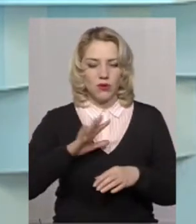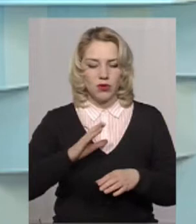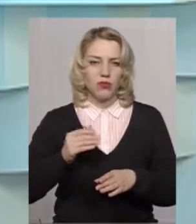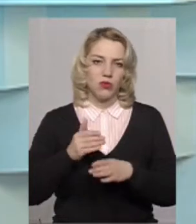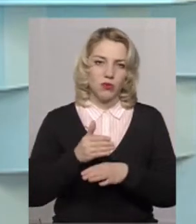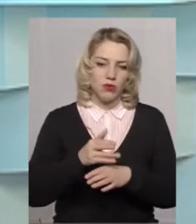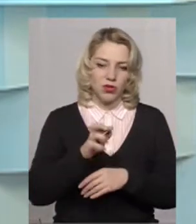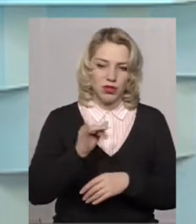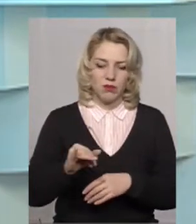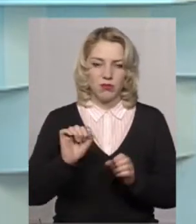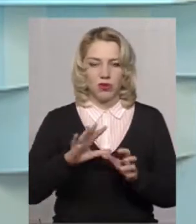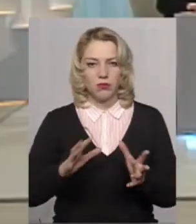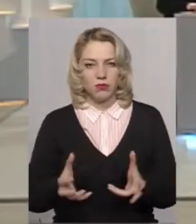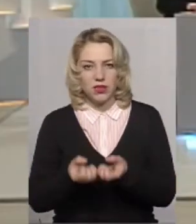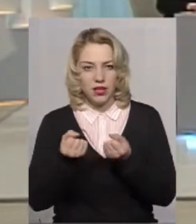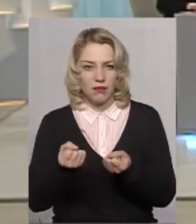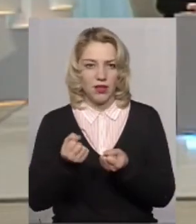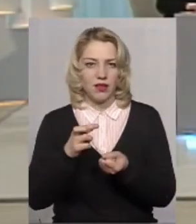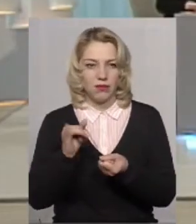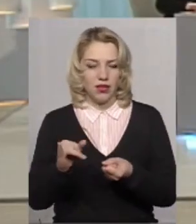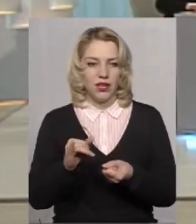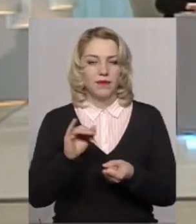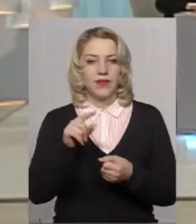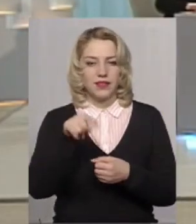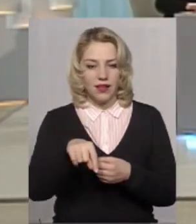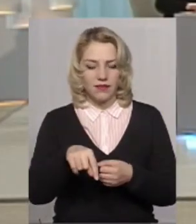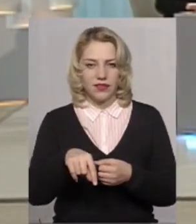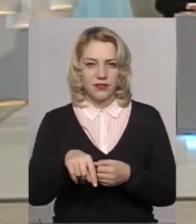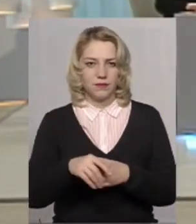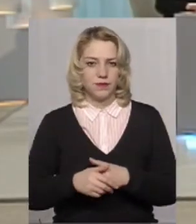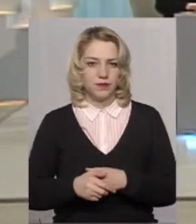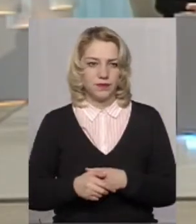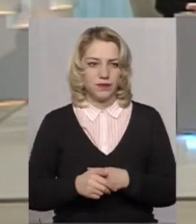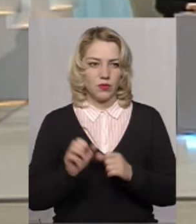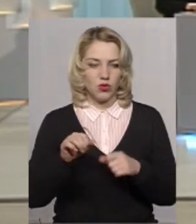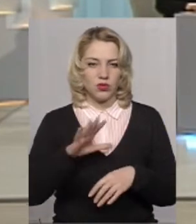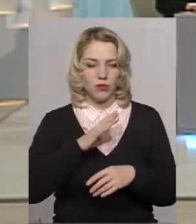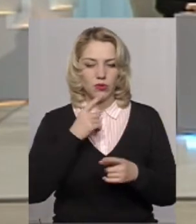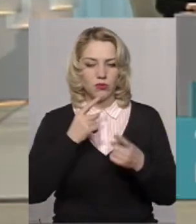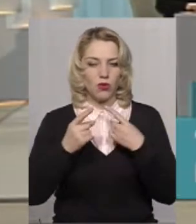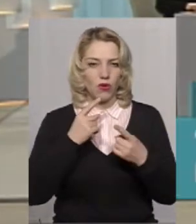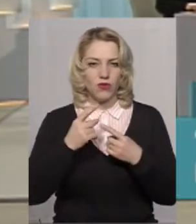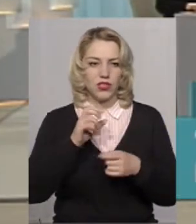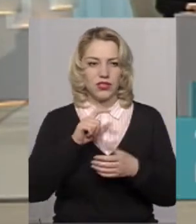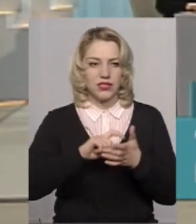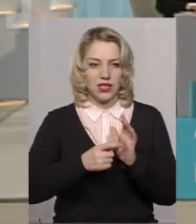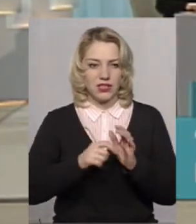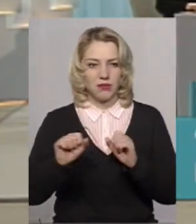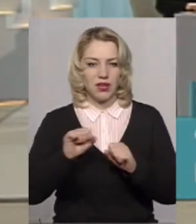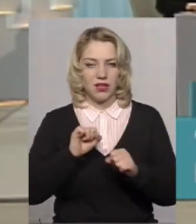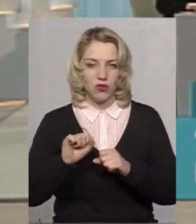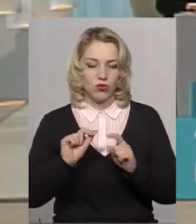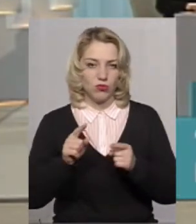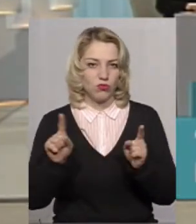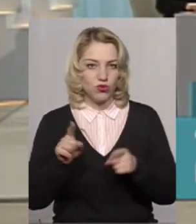допомогли, можливо, підтримали її і навіть в певній мірі можна було би проговорити із класним керівником.